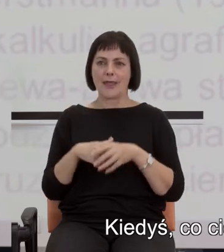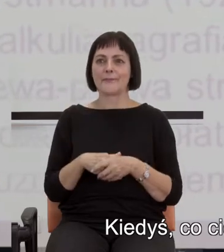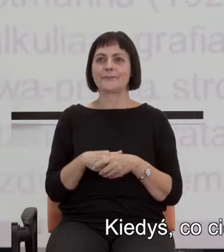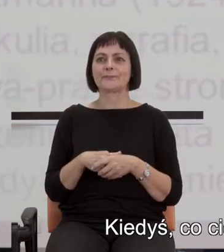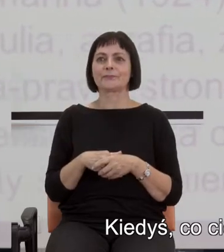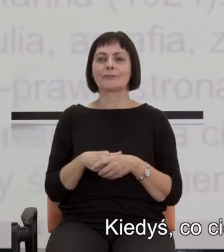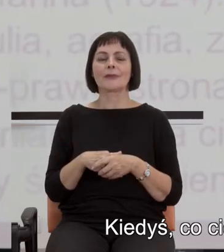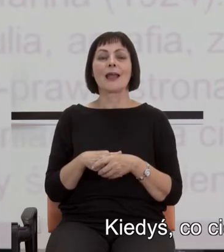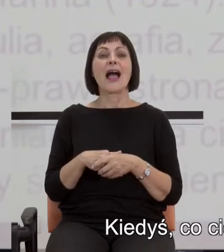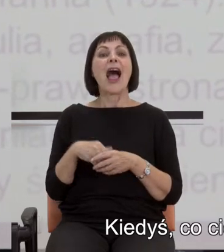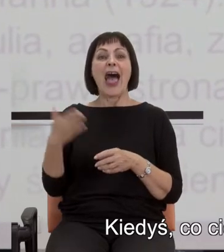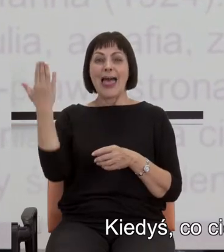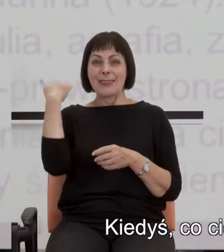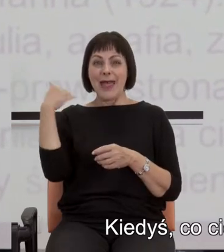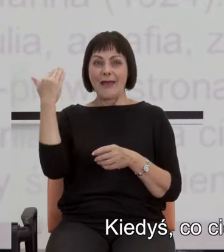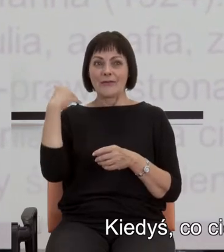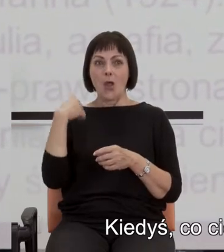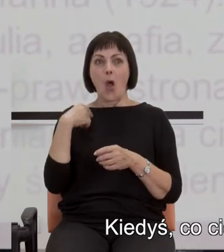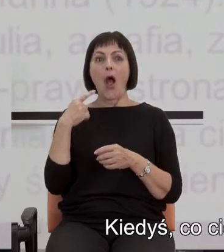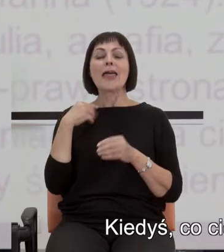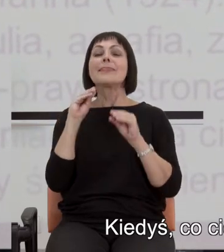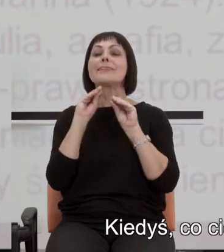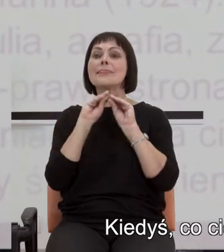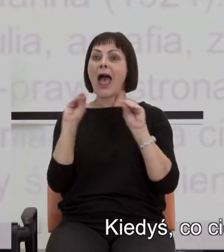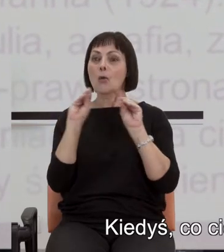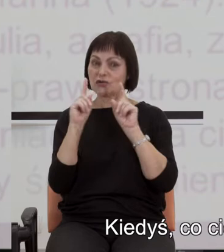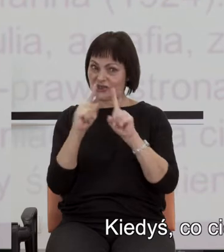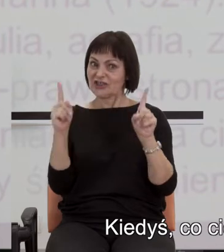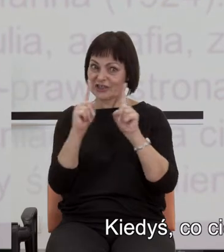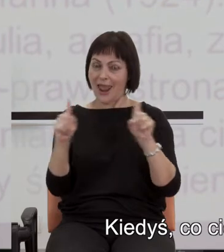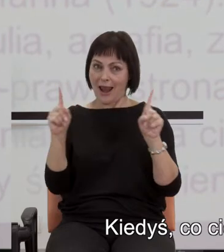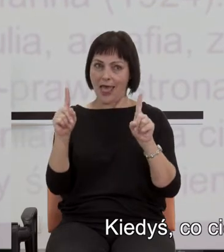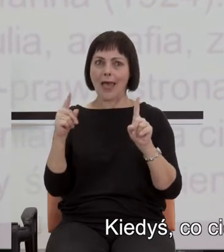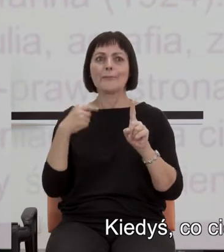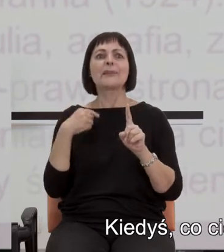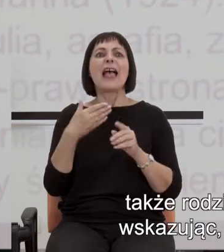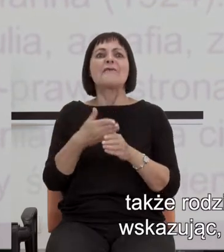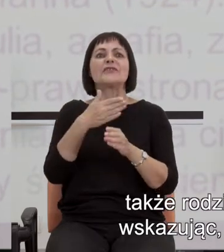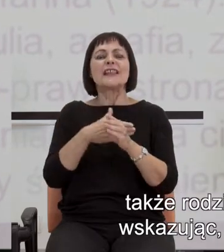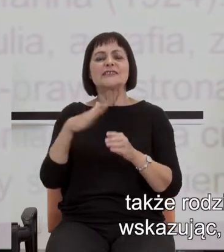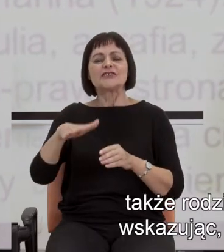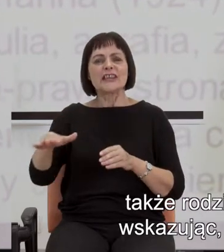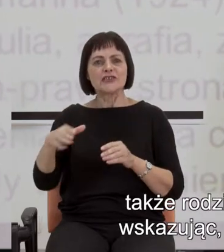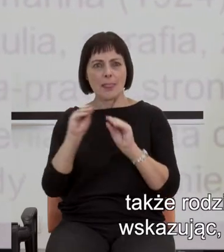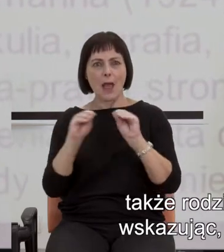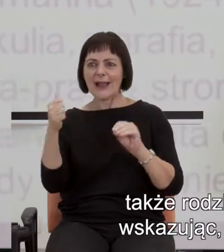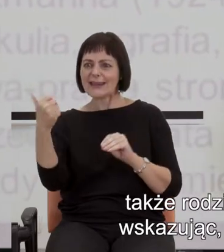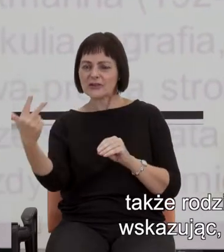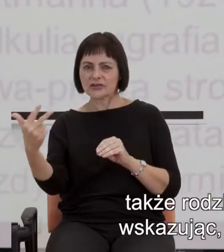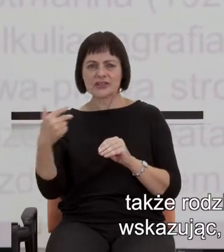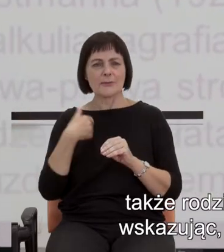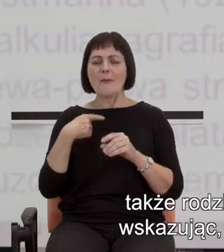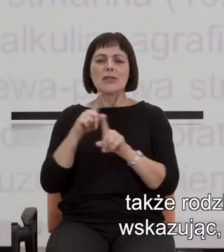Kiedyś, co ciekawe, nauczyciele edukacji wczesnoszkolnej zniechęcali, także rodzice,